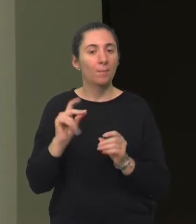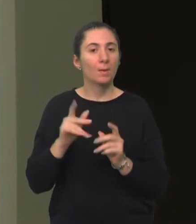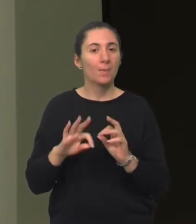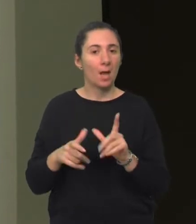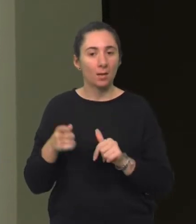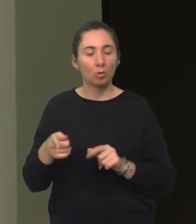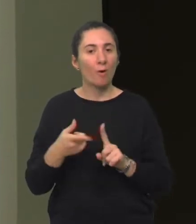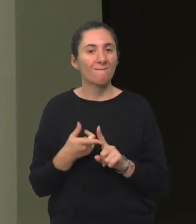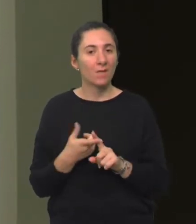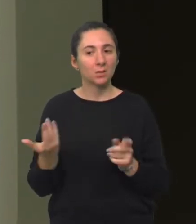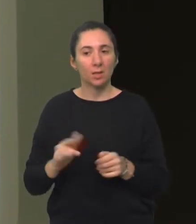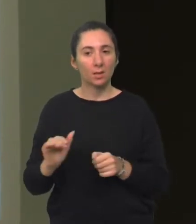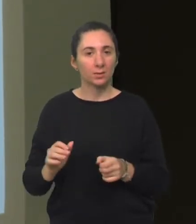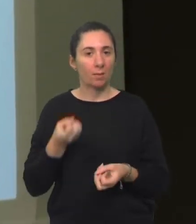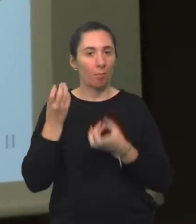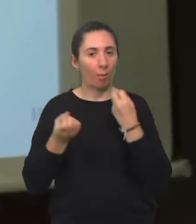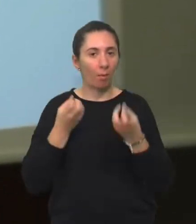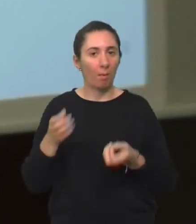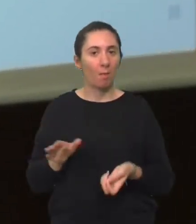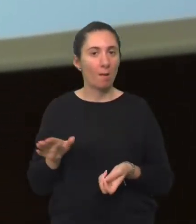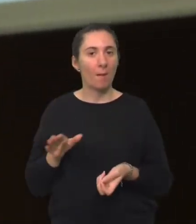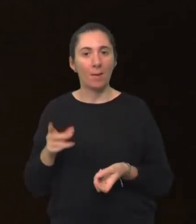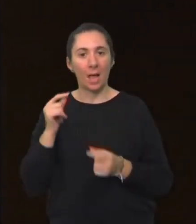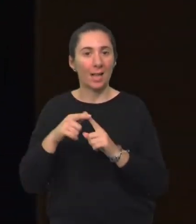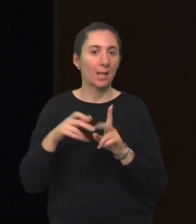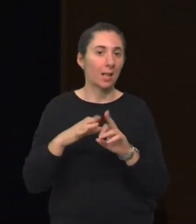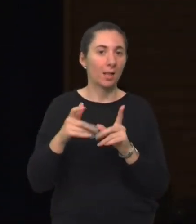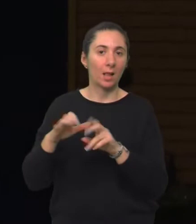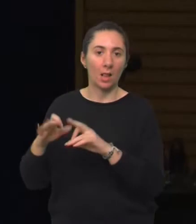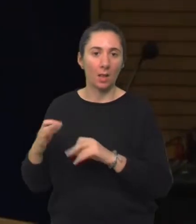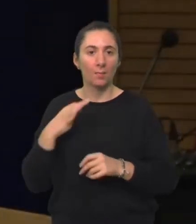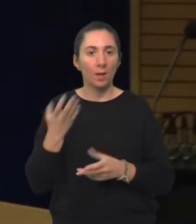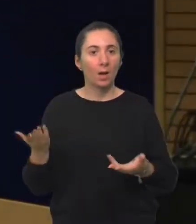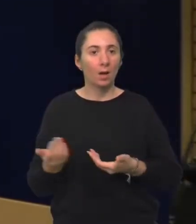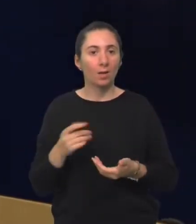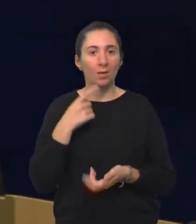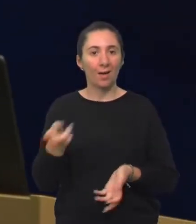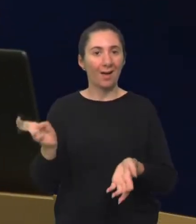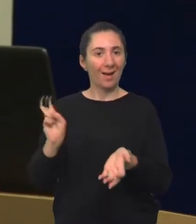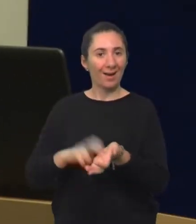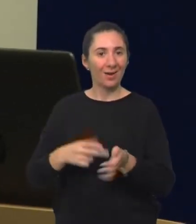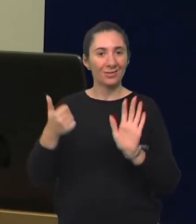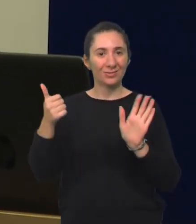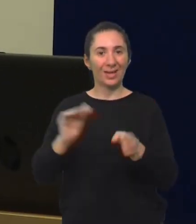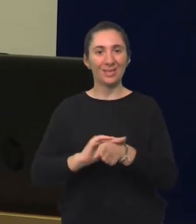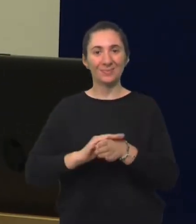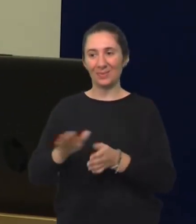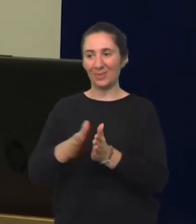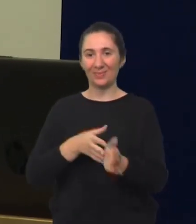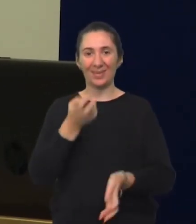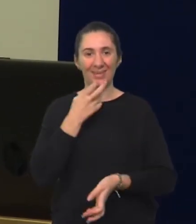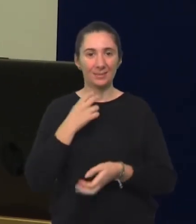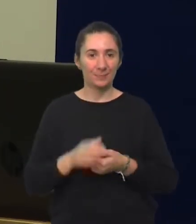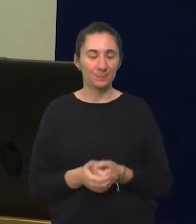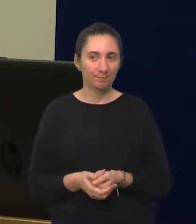faza kada vam djece proizvode mama, mama, tata, tata i onda pitate kada je djete progovorilo rano, sa 6 mjeseci. Onda ja